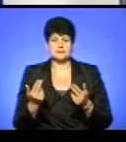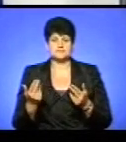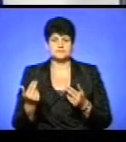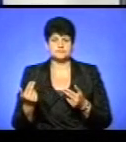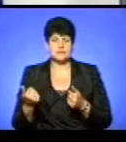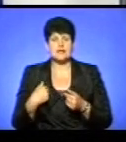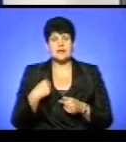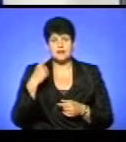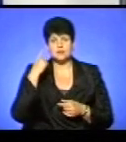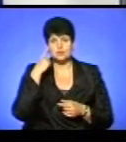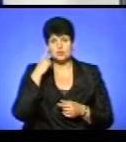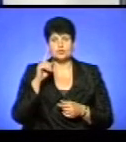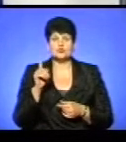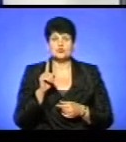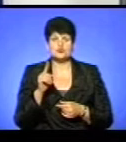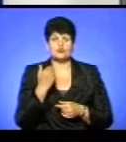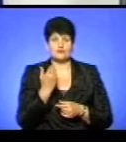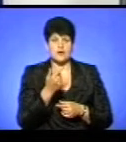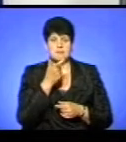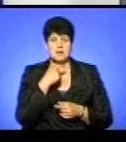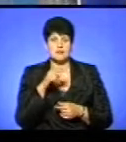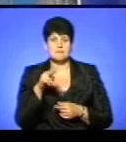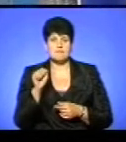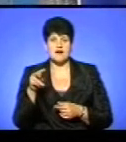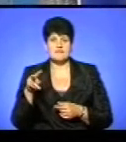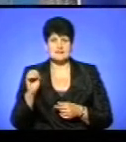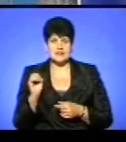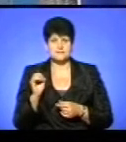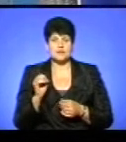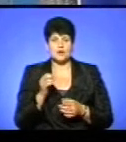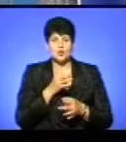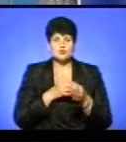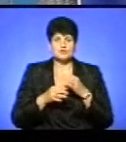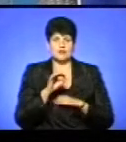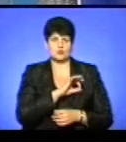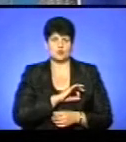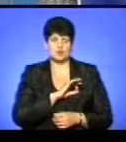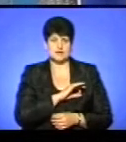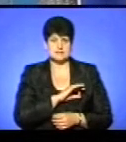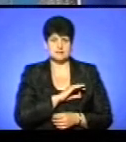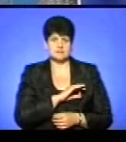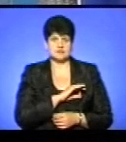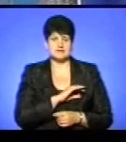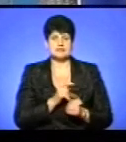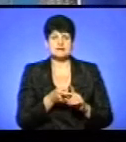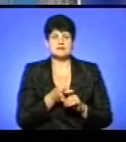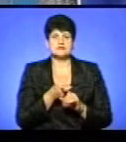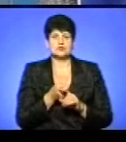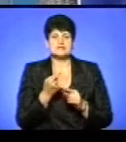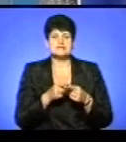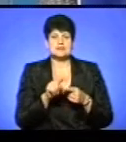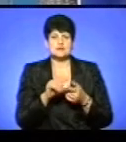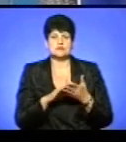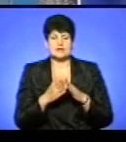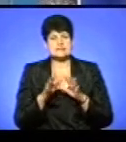Я думаю, що ви, пане Павле, десь консультувалися з юристами стосовно такої ситуації, законно це чи